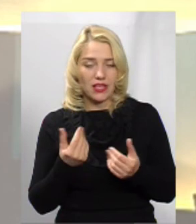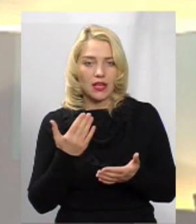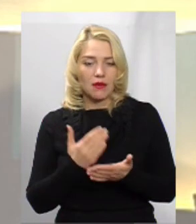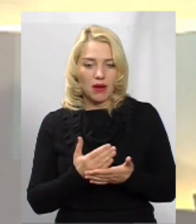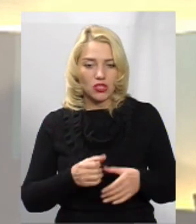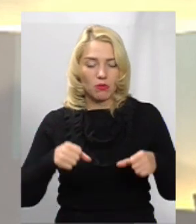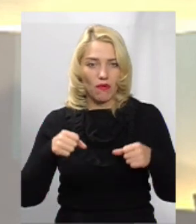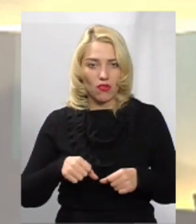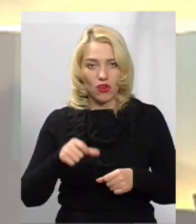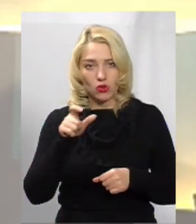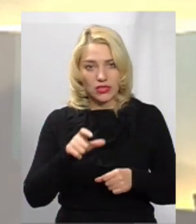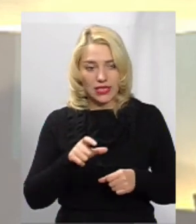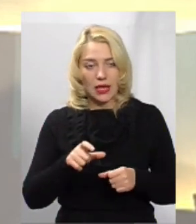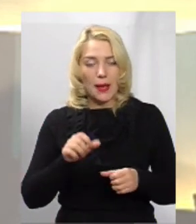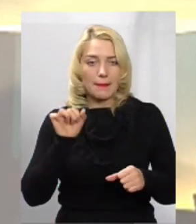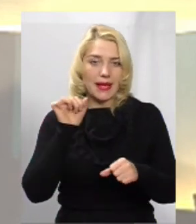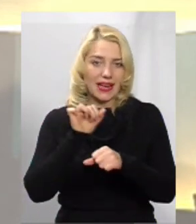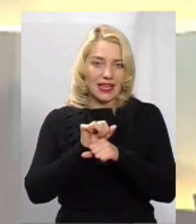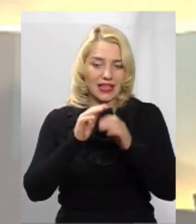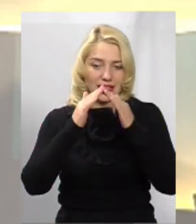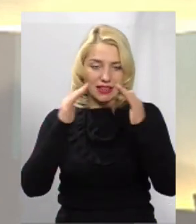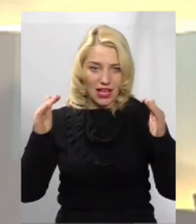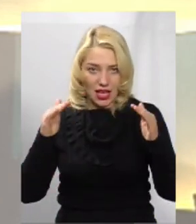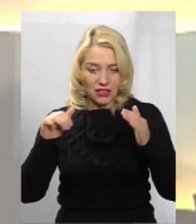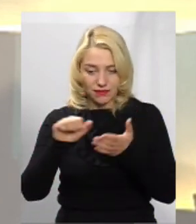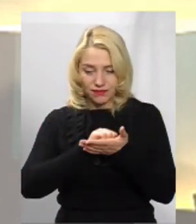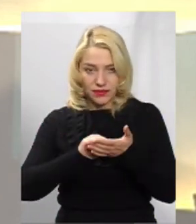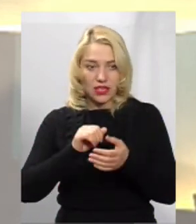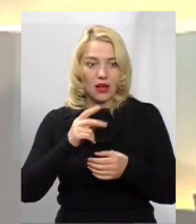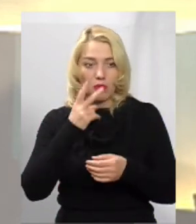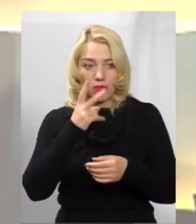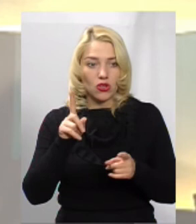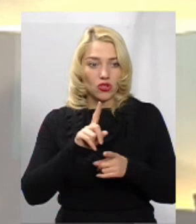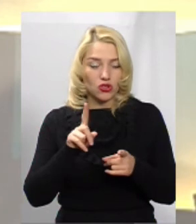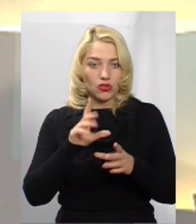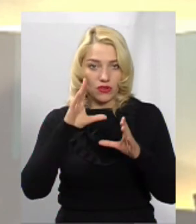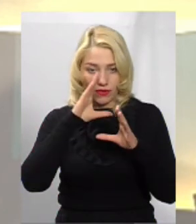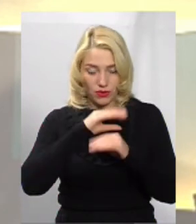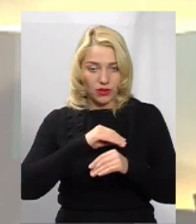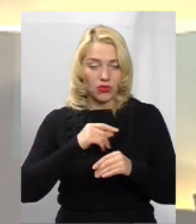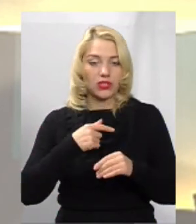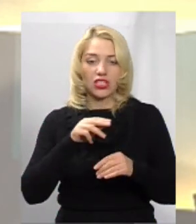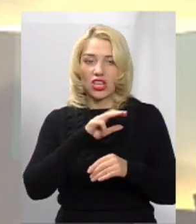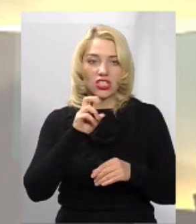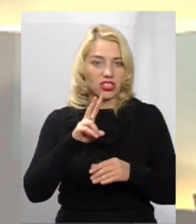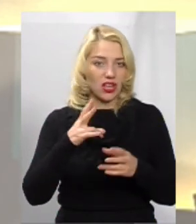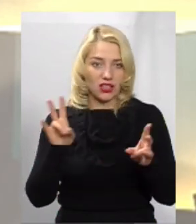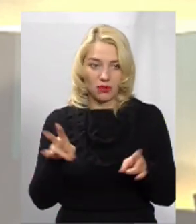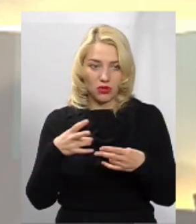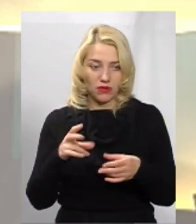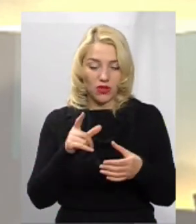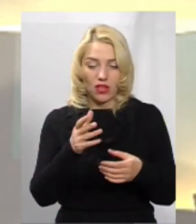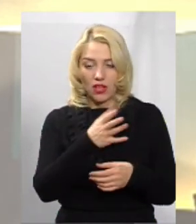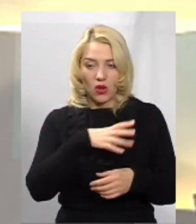особу, перекрили дах, побачили, що у них все виходить, що ЖКГ особливо то їм і не потрібен, вони познайомилися, вони